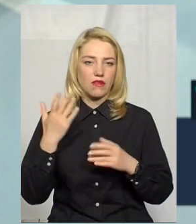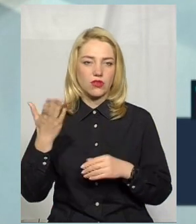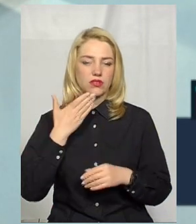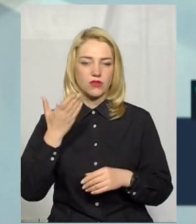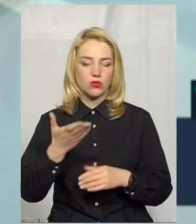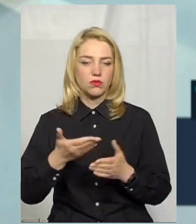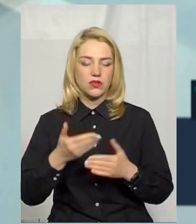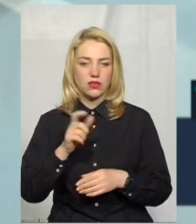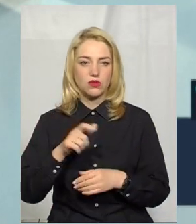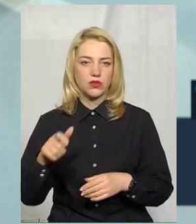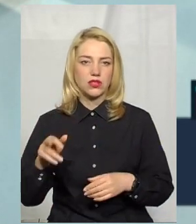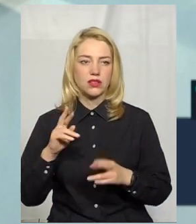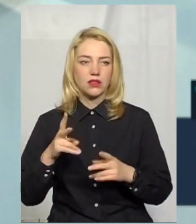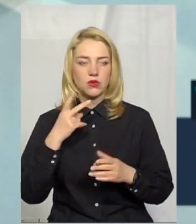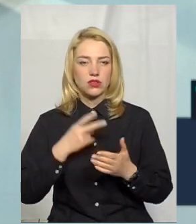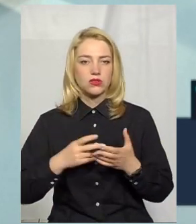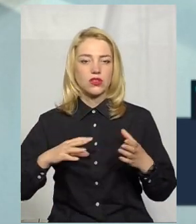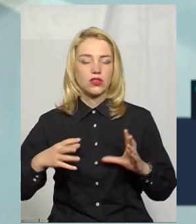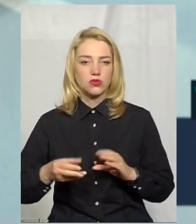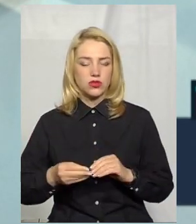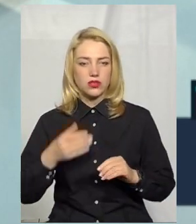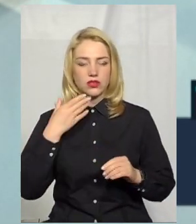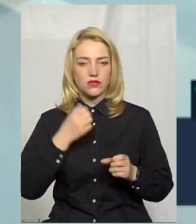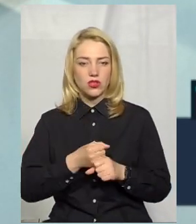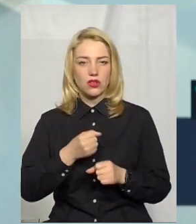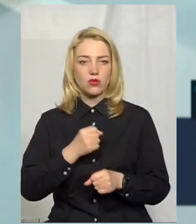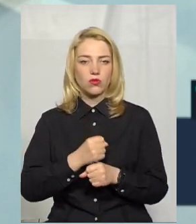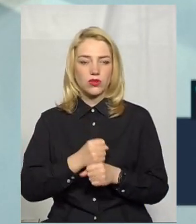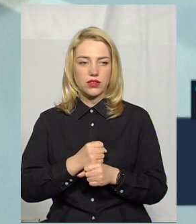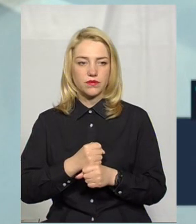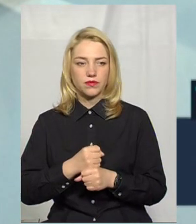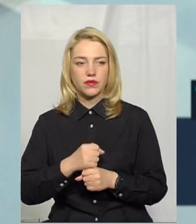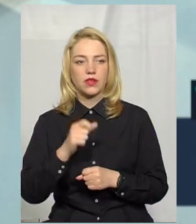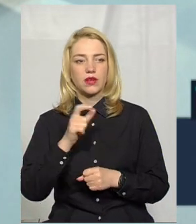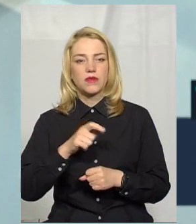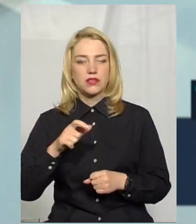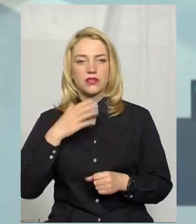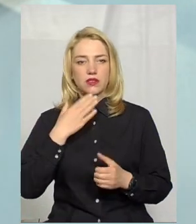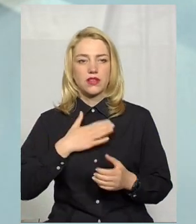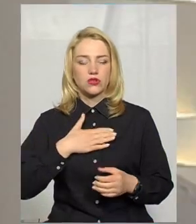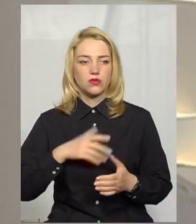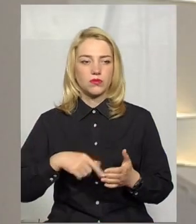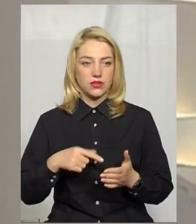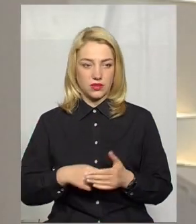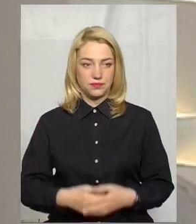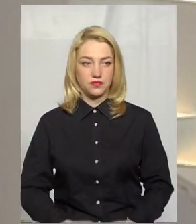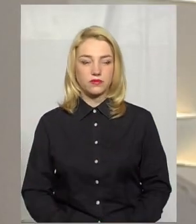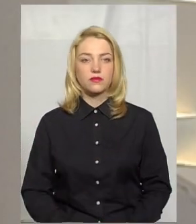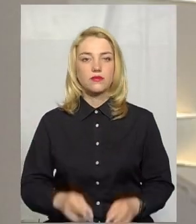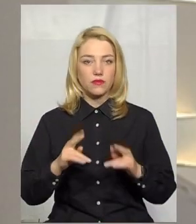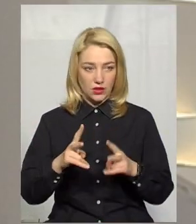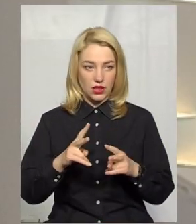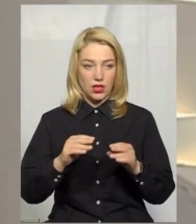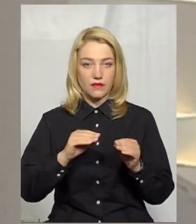звітують перед громадянами, тобто як вони показують результати своєї роботи мешканцям нашого міста. А як